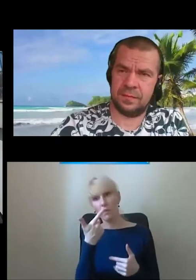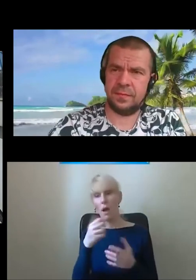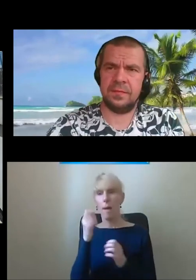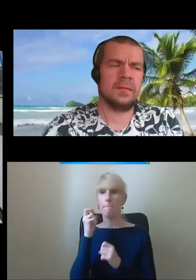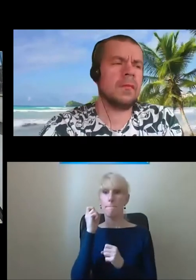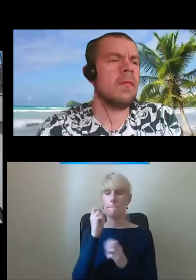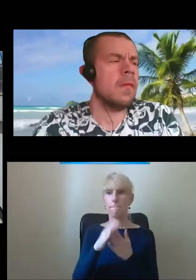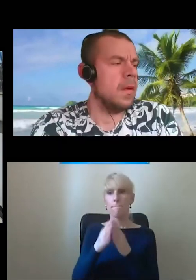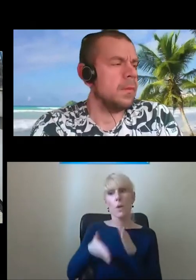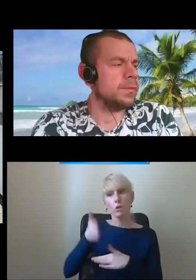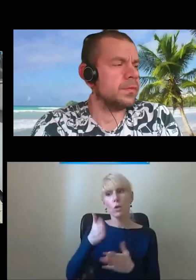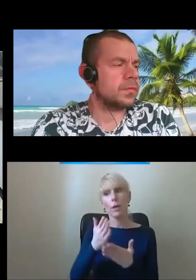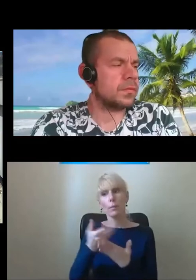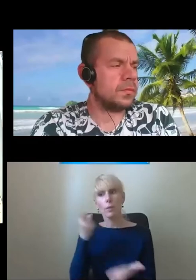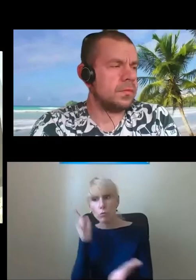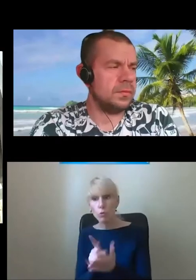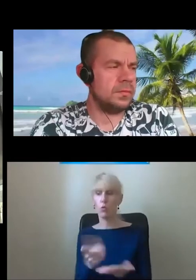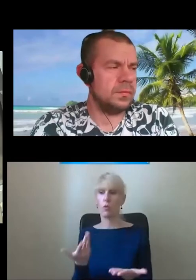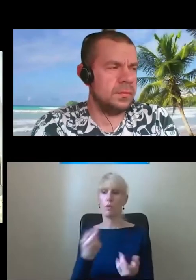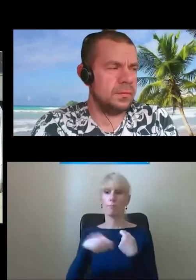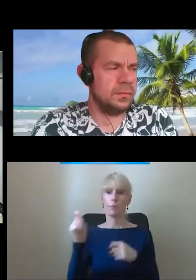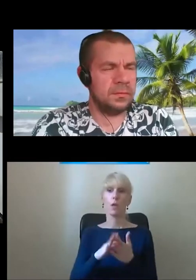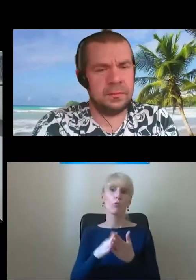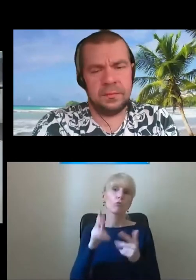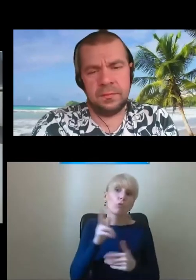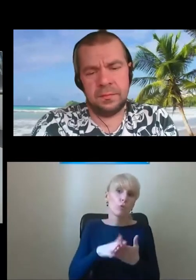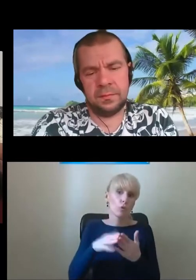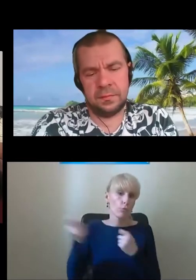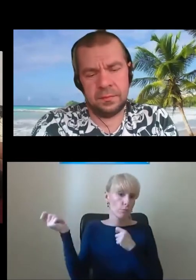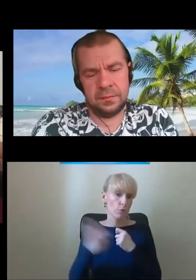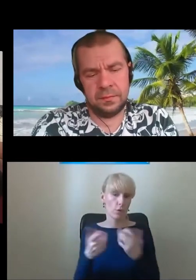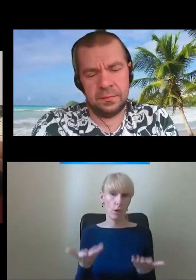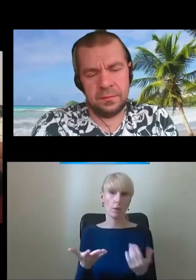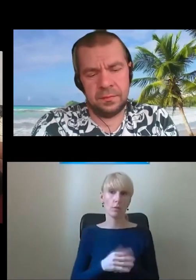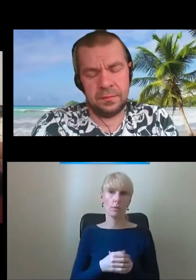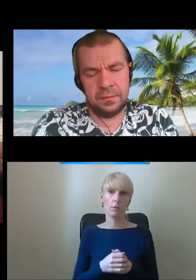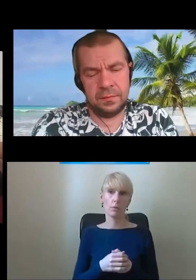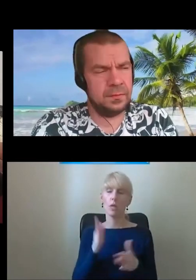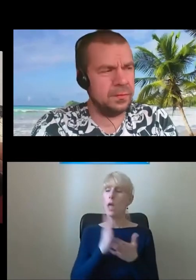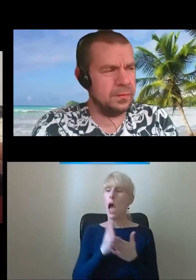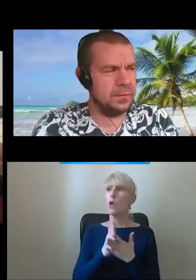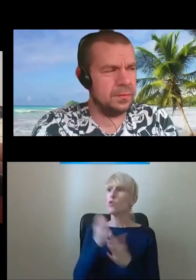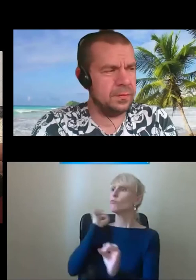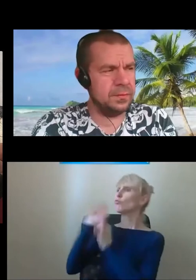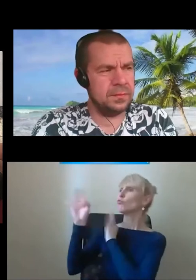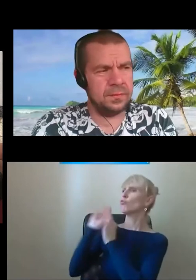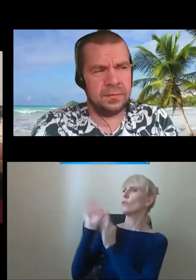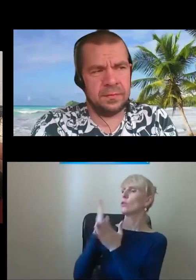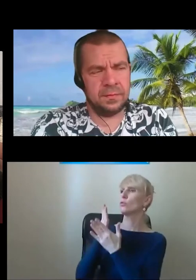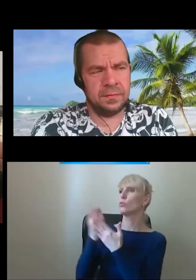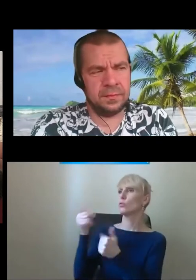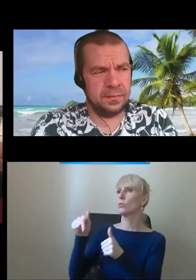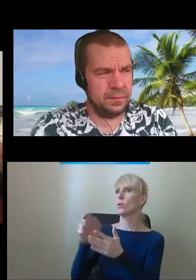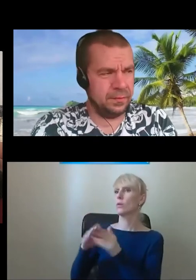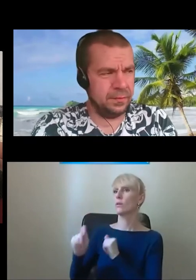na które chciałbym zdążyć. Rozumiem, że ktoś może tu przyjechać i mnie... Tak, tak, ja już dzwonię do odpowiednich ludzi, którzy mają